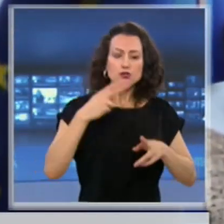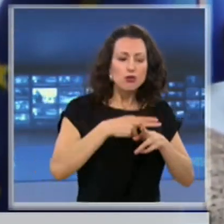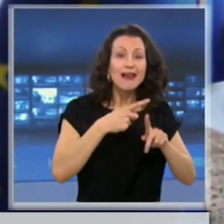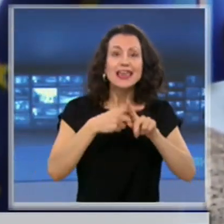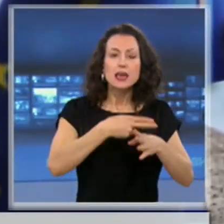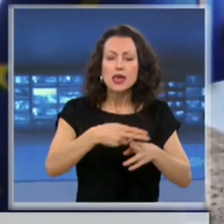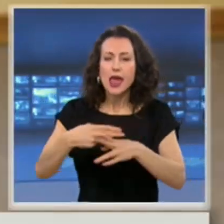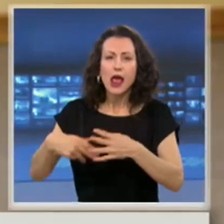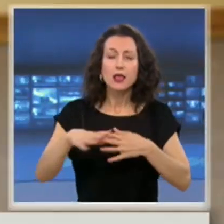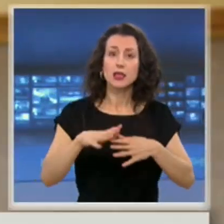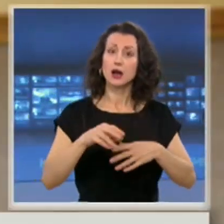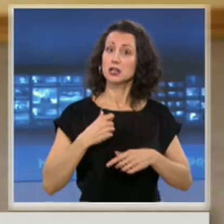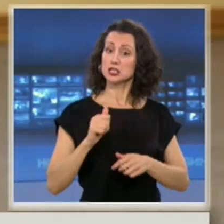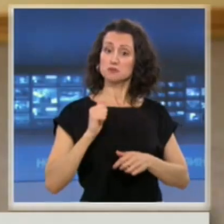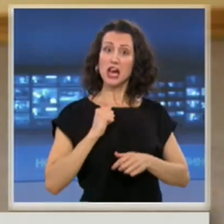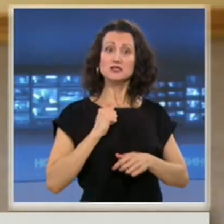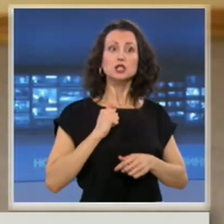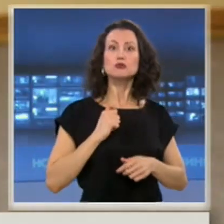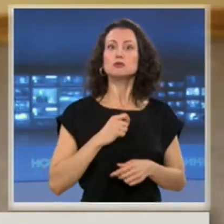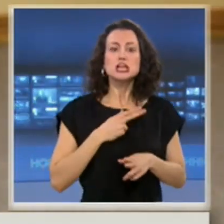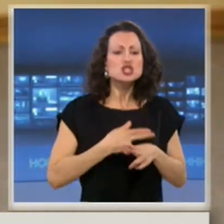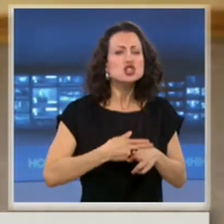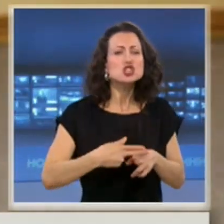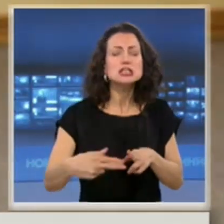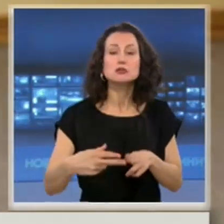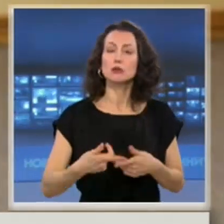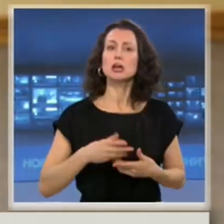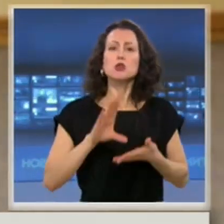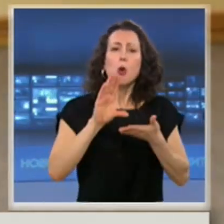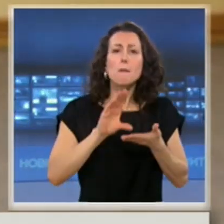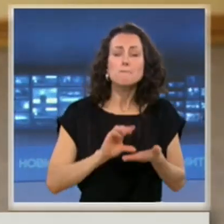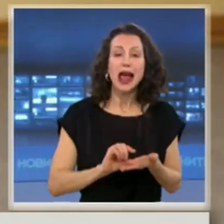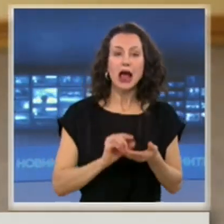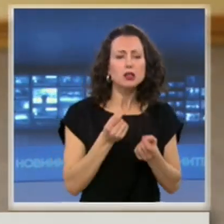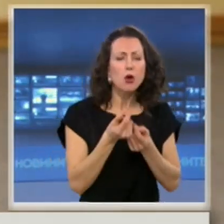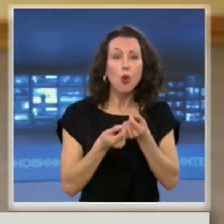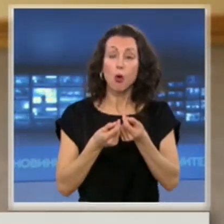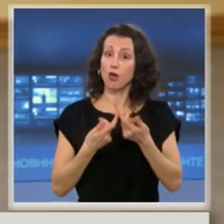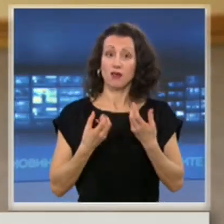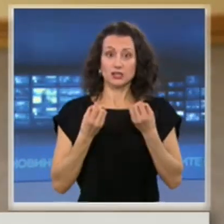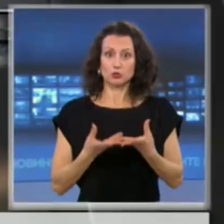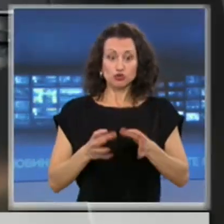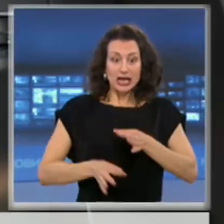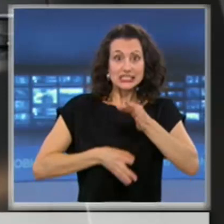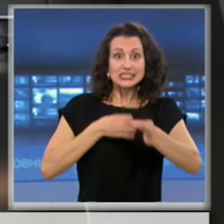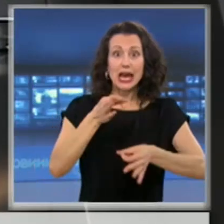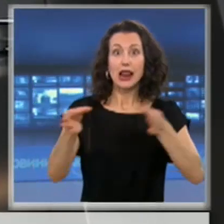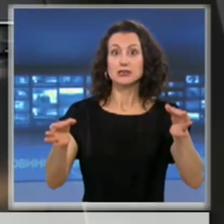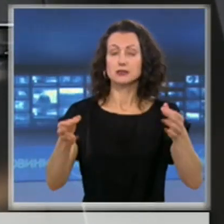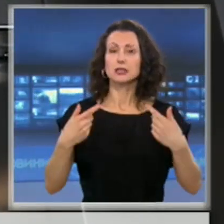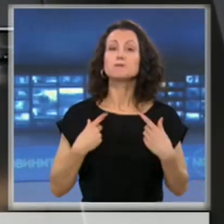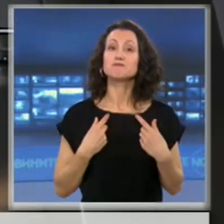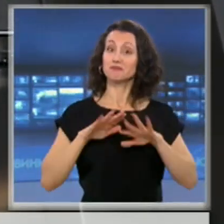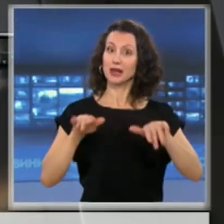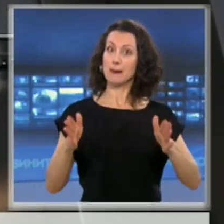чистотата, изискванията и най-вече да се минимизира заразата и разпространението. Басейните ще